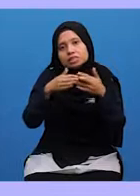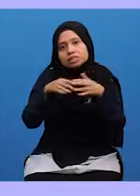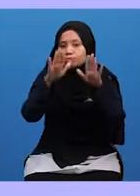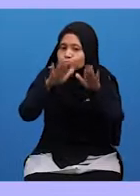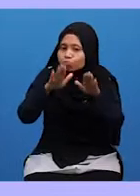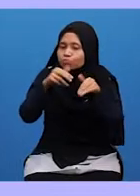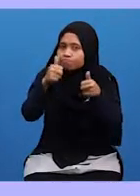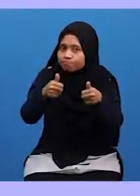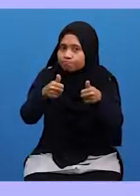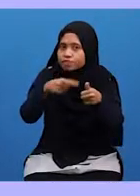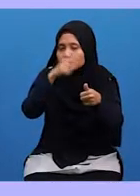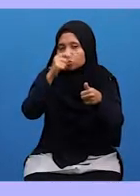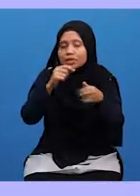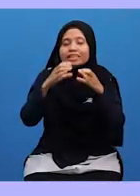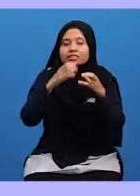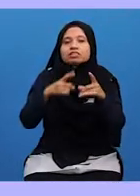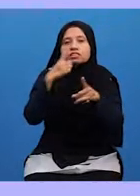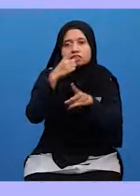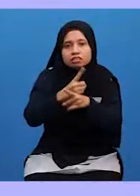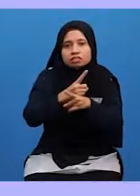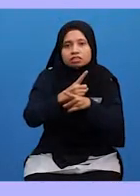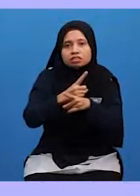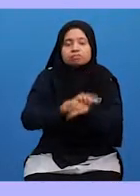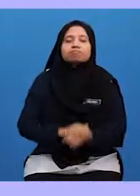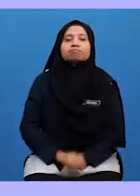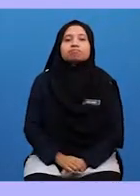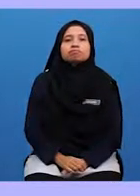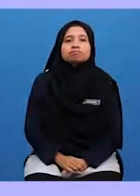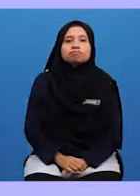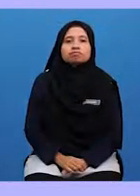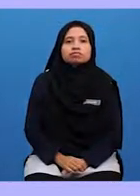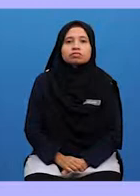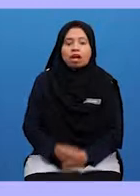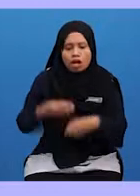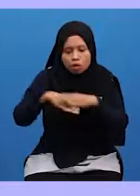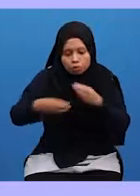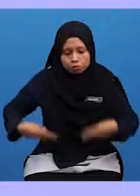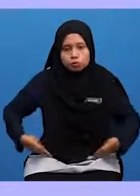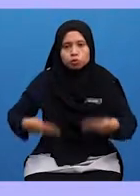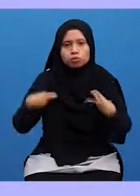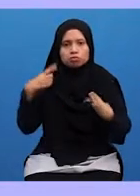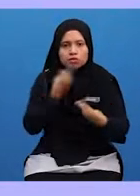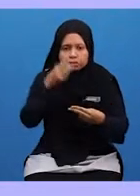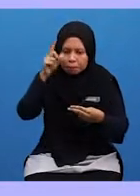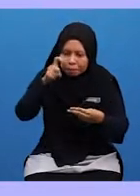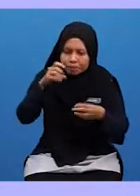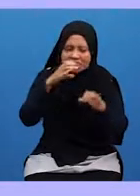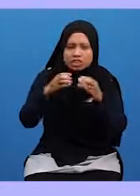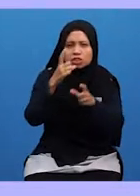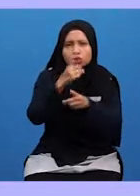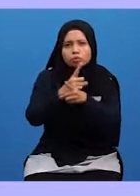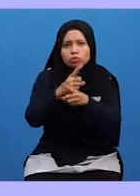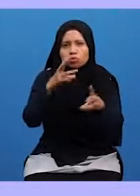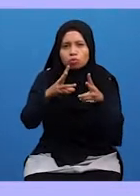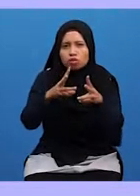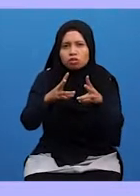Kiki bercakap Jujur Cakap benar Dalam kehidupan ini Memang kita kena bercakap benar Walaupun